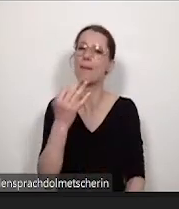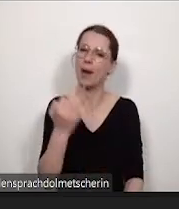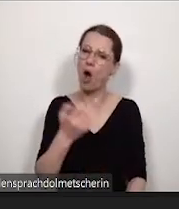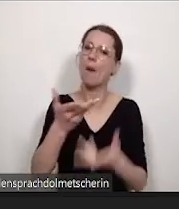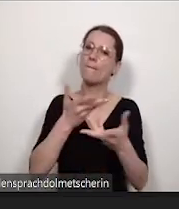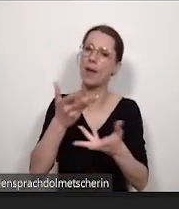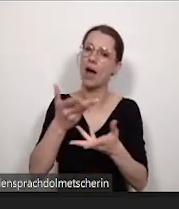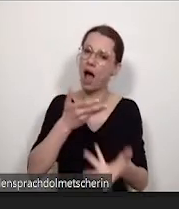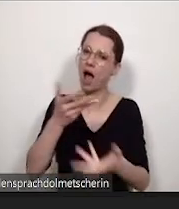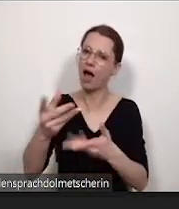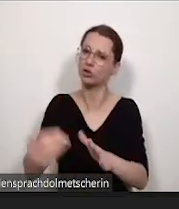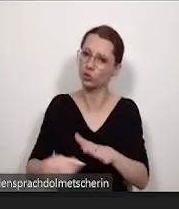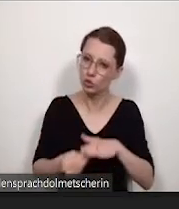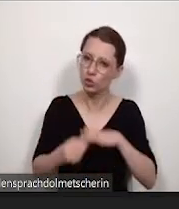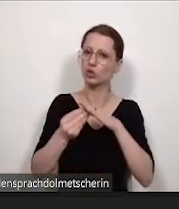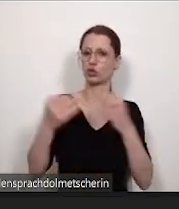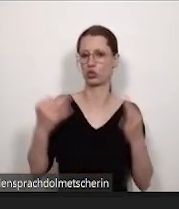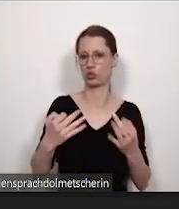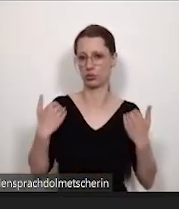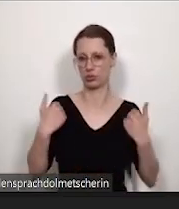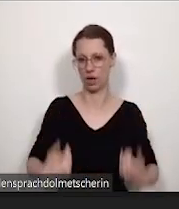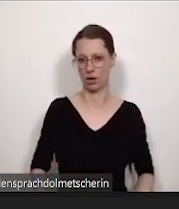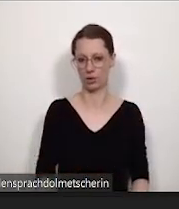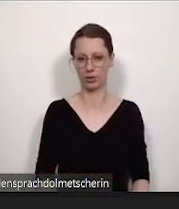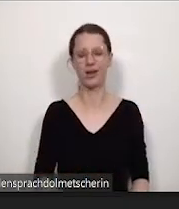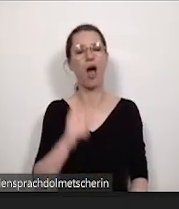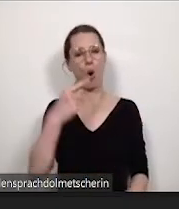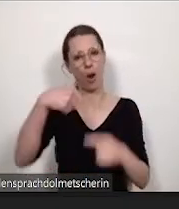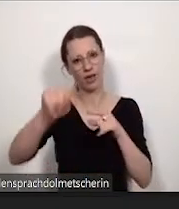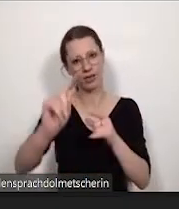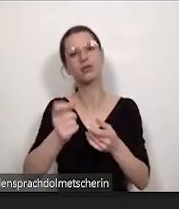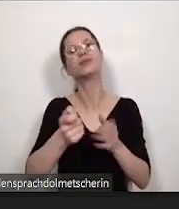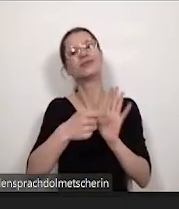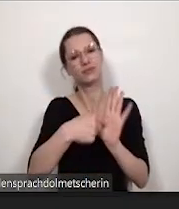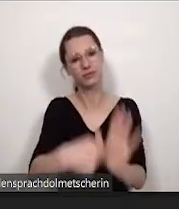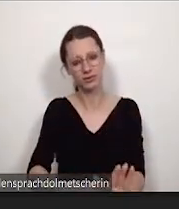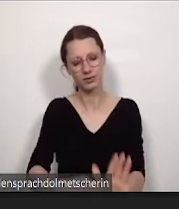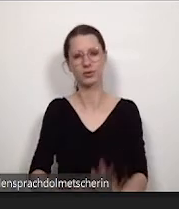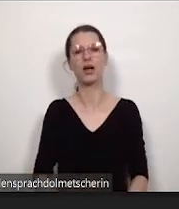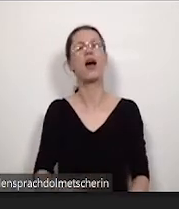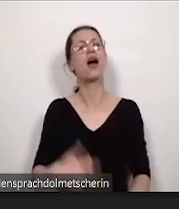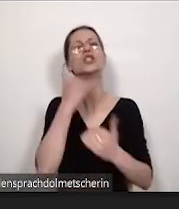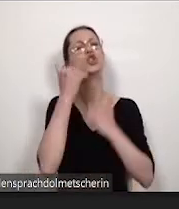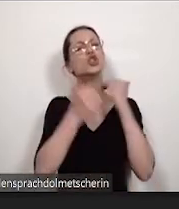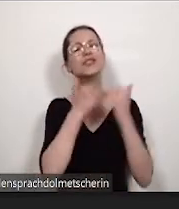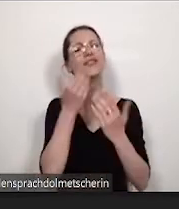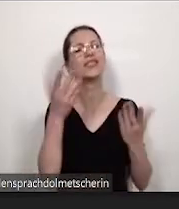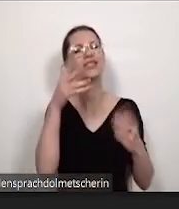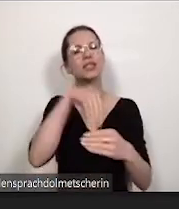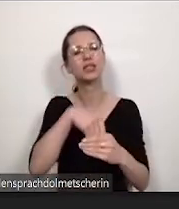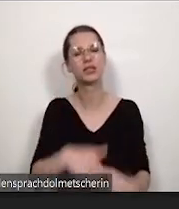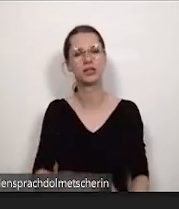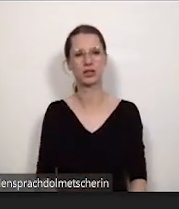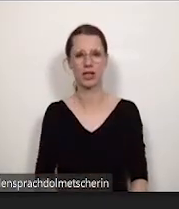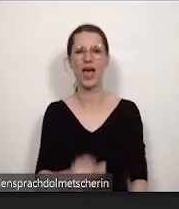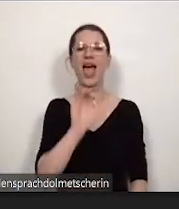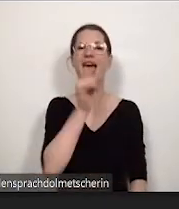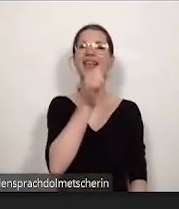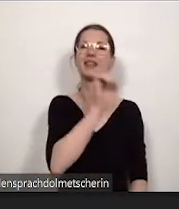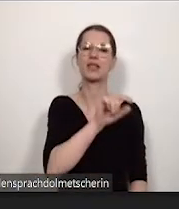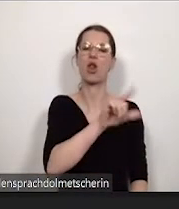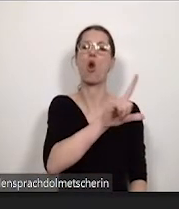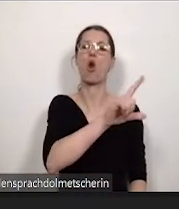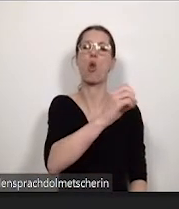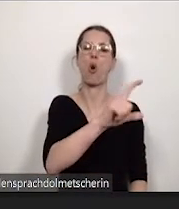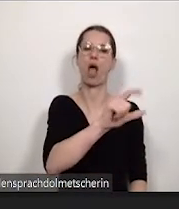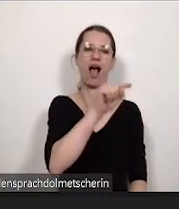als auch Unterstützung. Den Link werden wir Ihnen gleich posten. Die Story ist eine Erstsemesterin, Lola, die wir